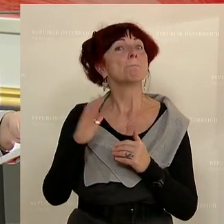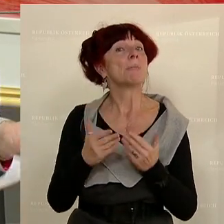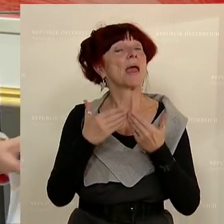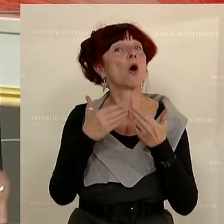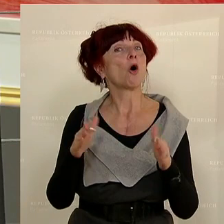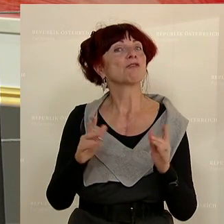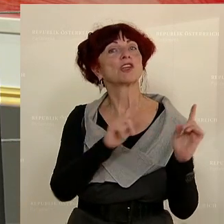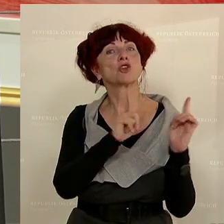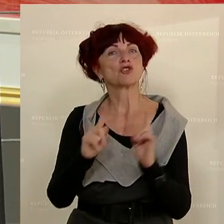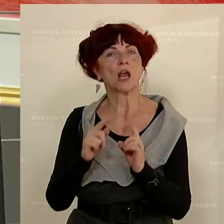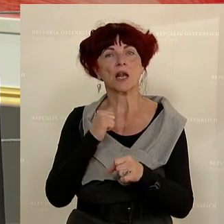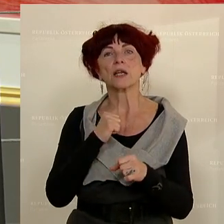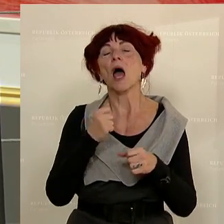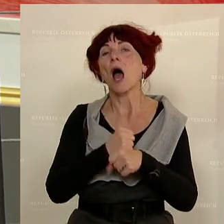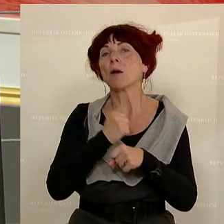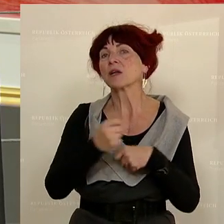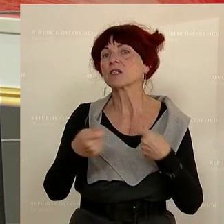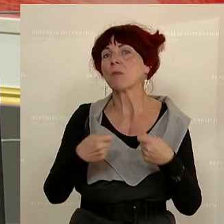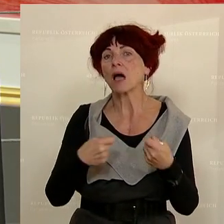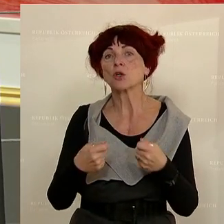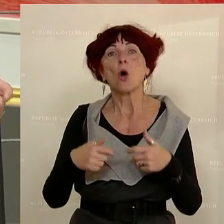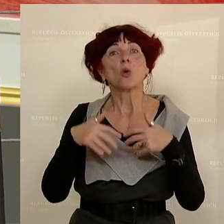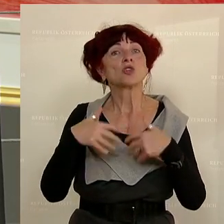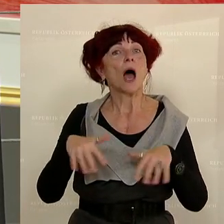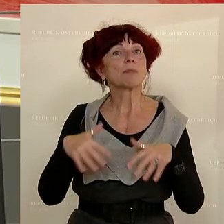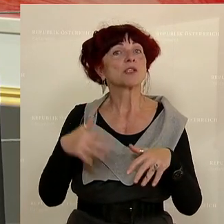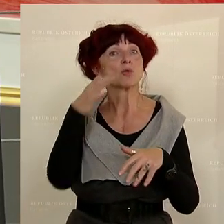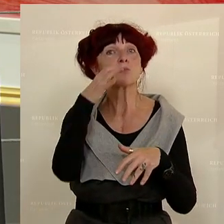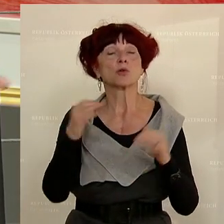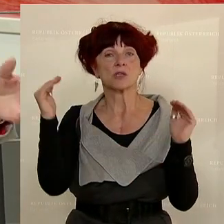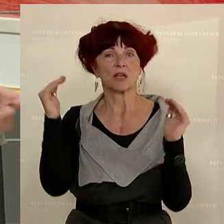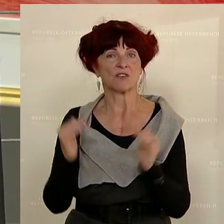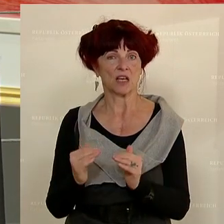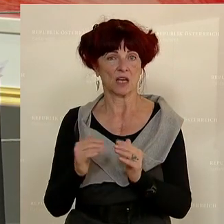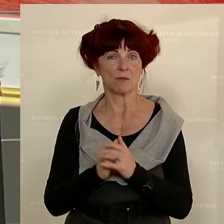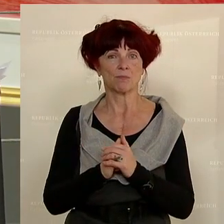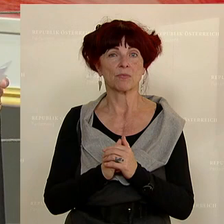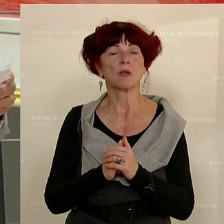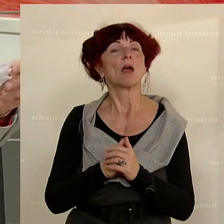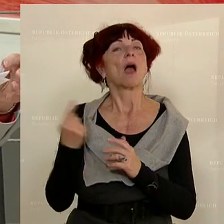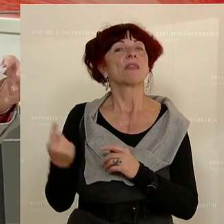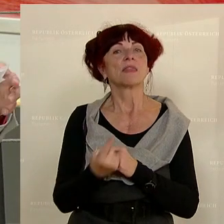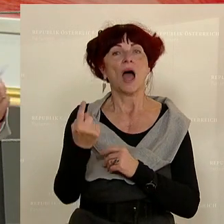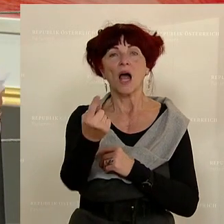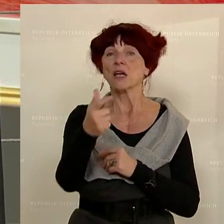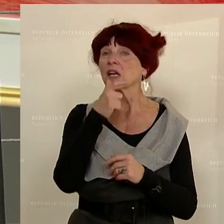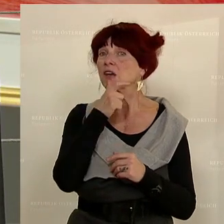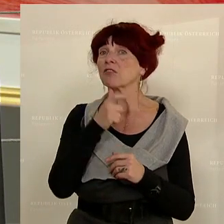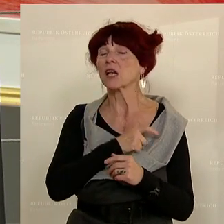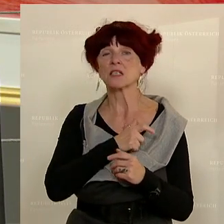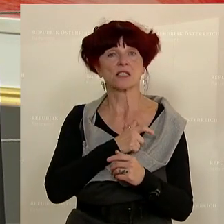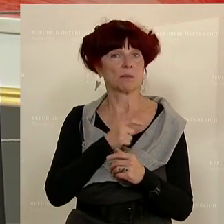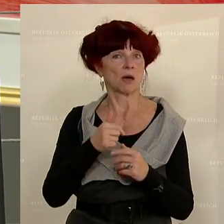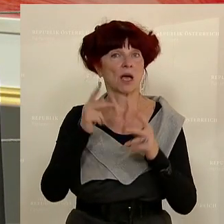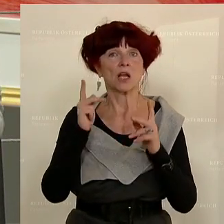Arbeitsmarkt und die Arbeitslosenquote ist mittlerweile niedriger. Im Sinne der nachhaltigen Finanzierbarkeit sollten daher